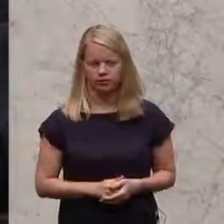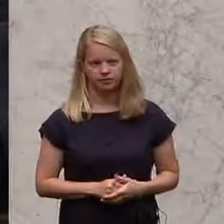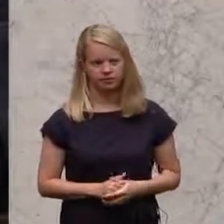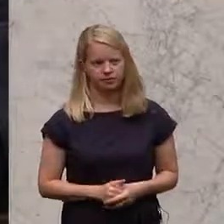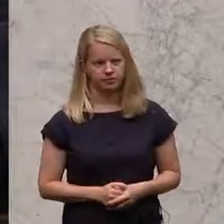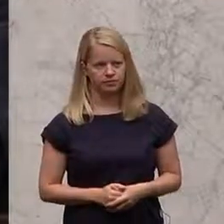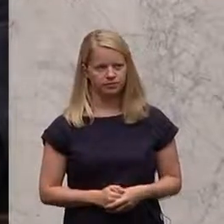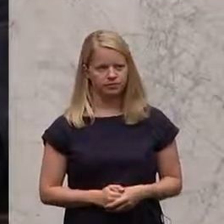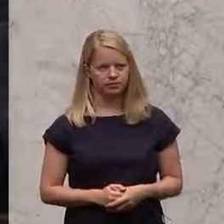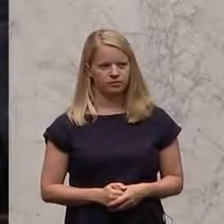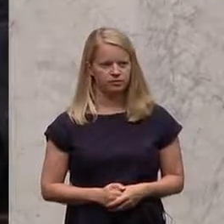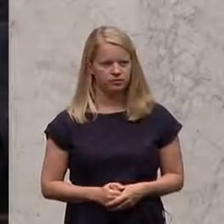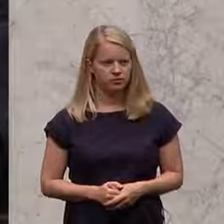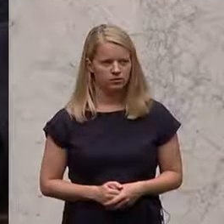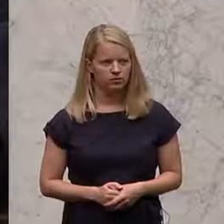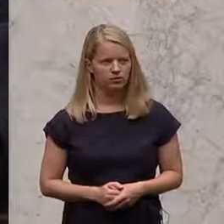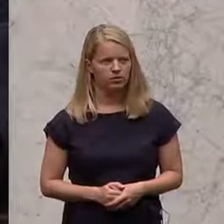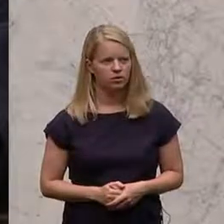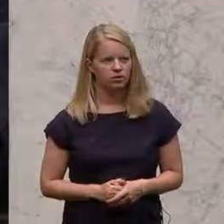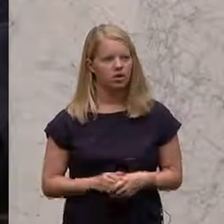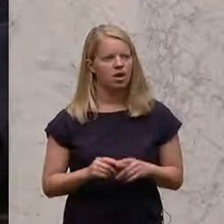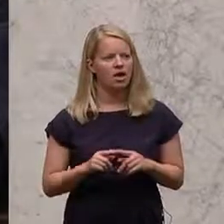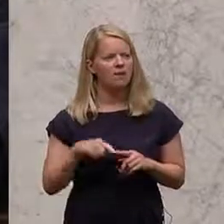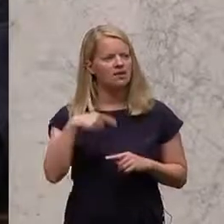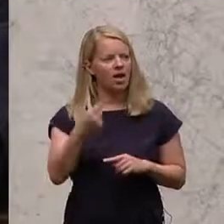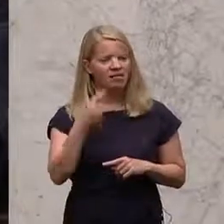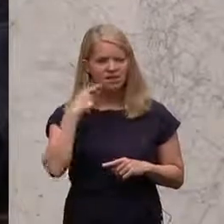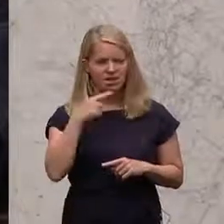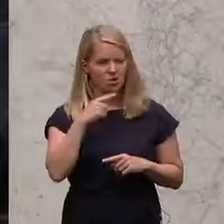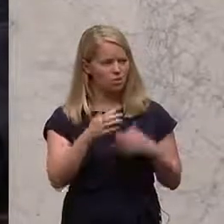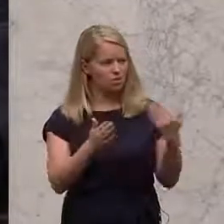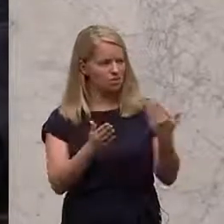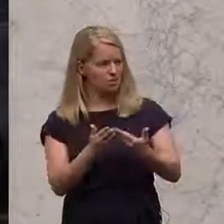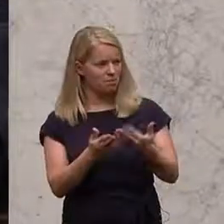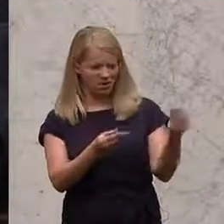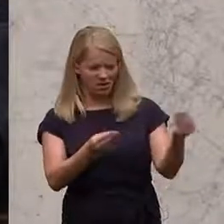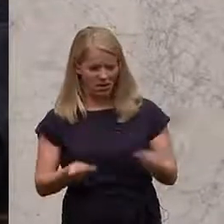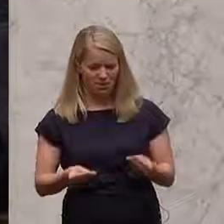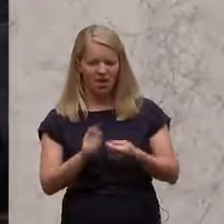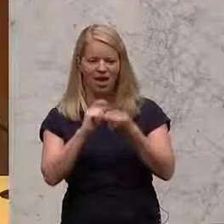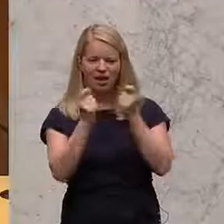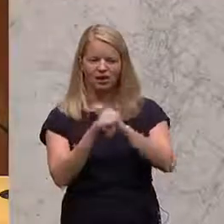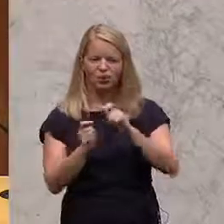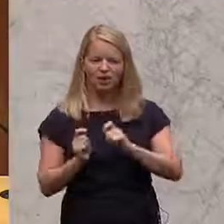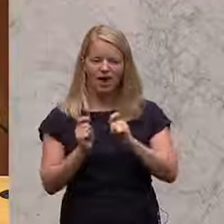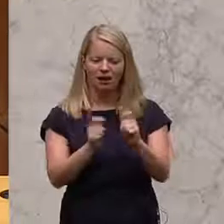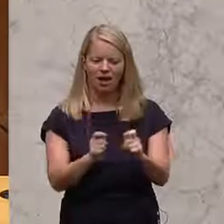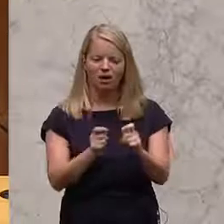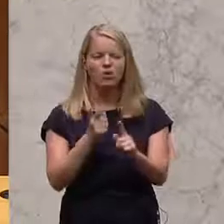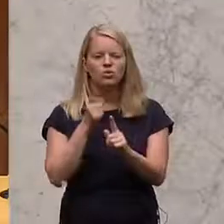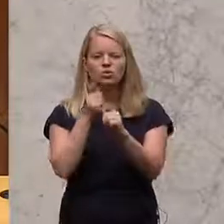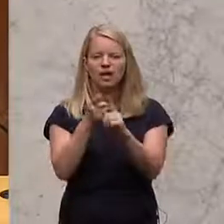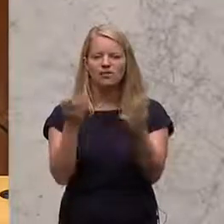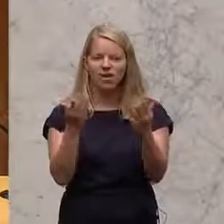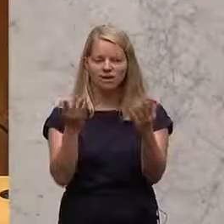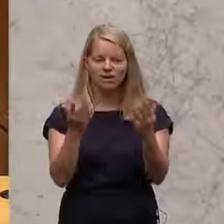Und dann kriegen wir von den NEOS einen Abänderungsantrag. Und der zählt darauf ab, die Macht der